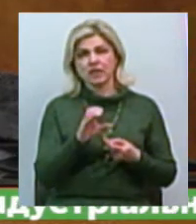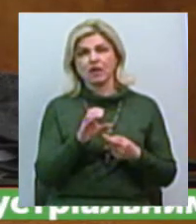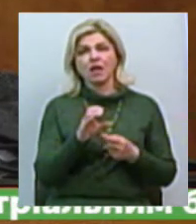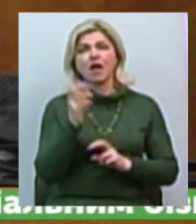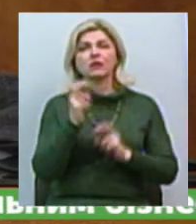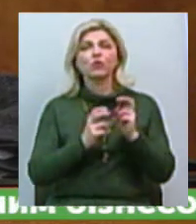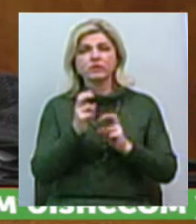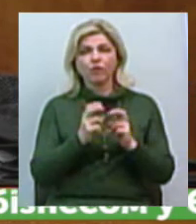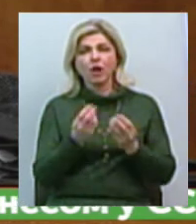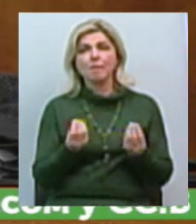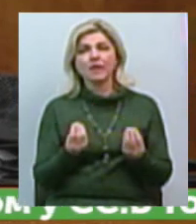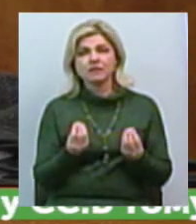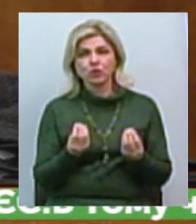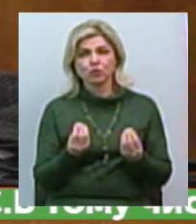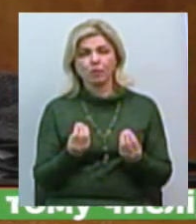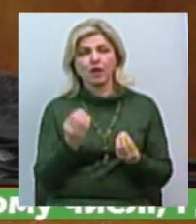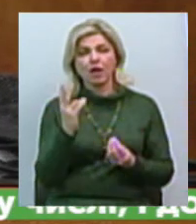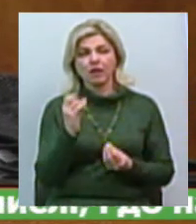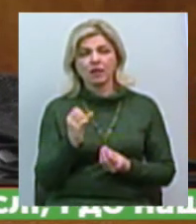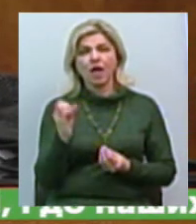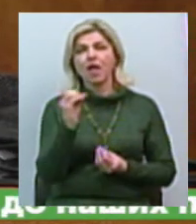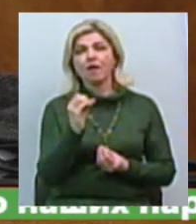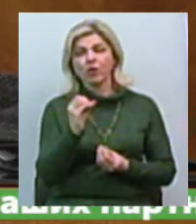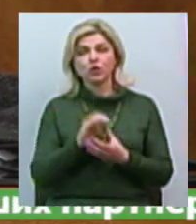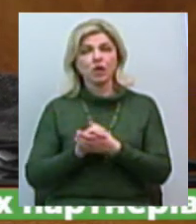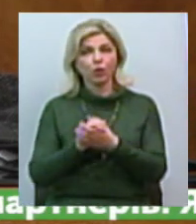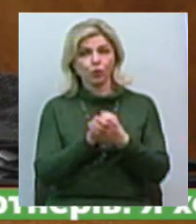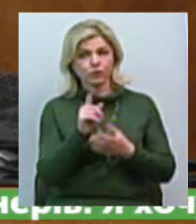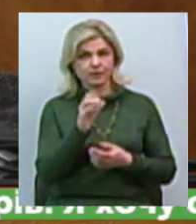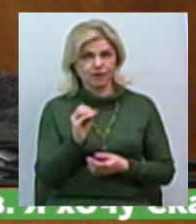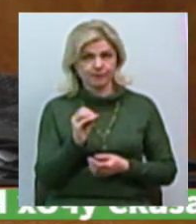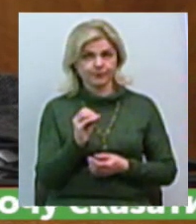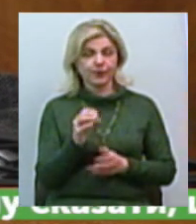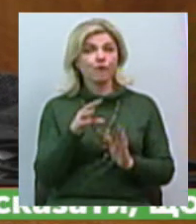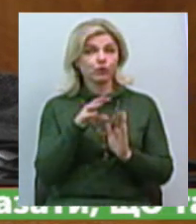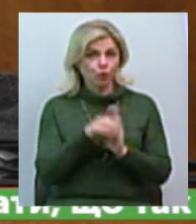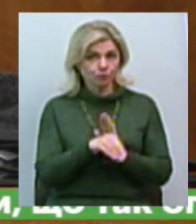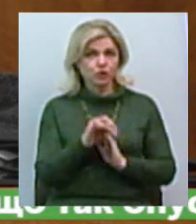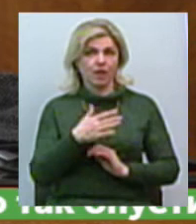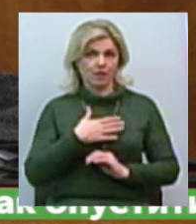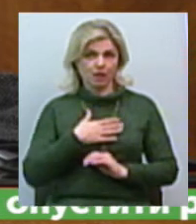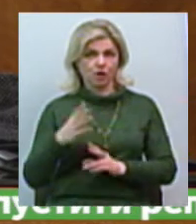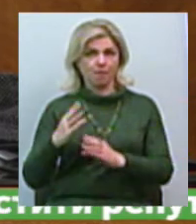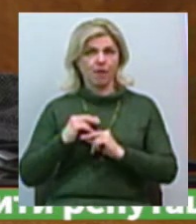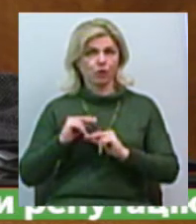бізнесом в Євросоюзі, в тому числі і к нашим партнерам.